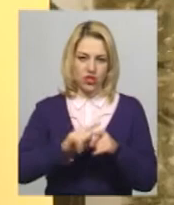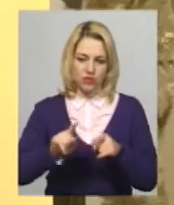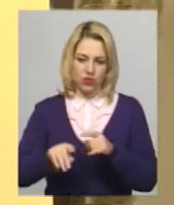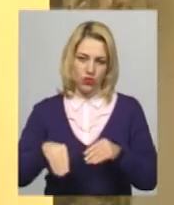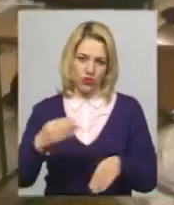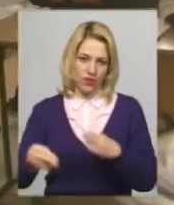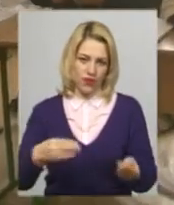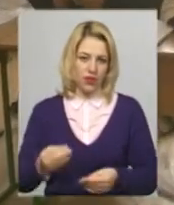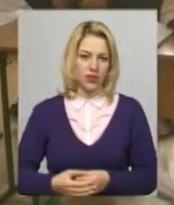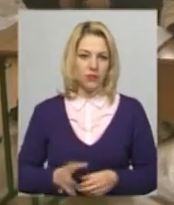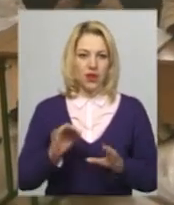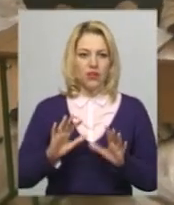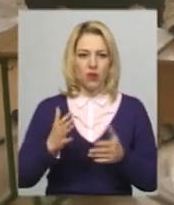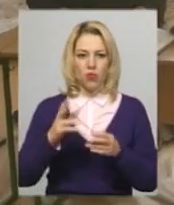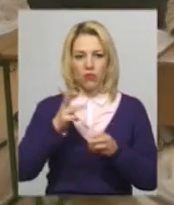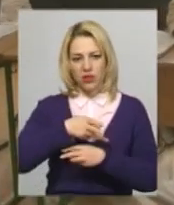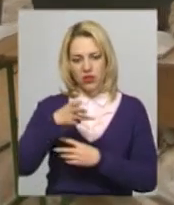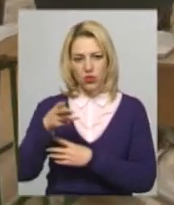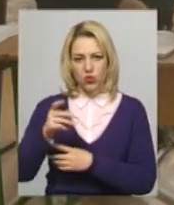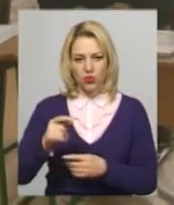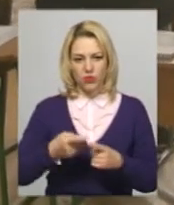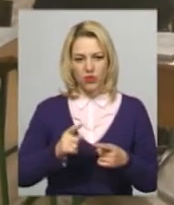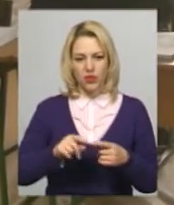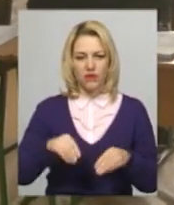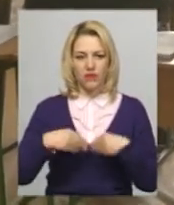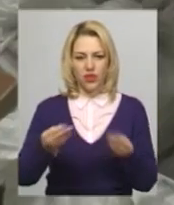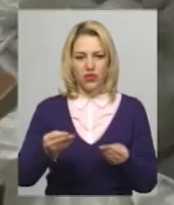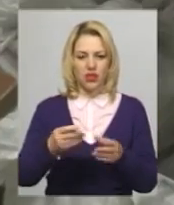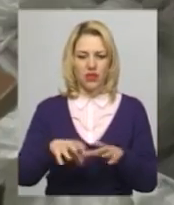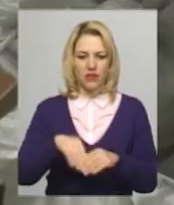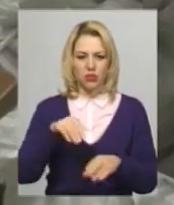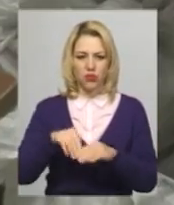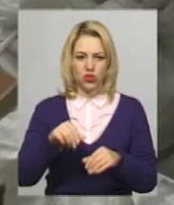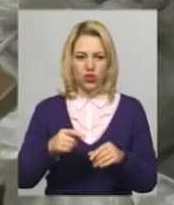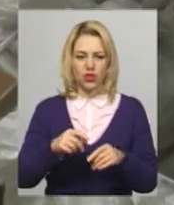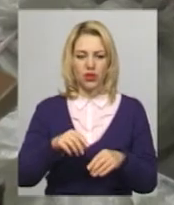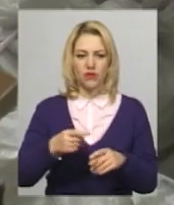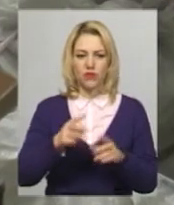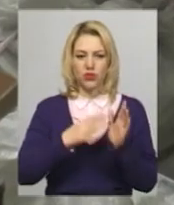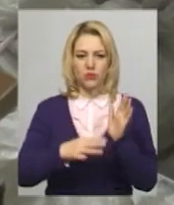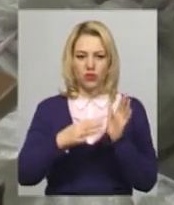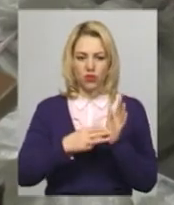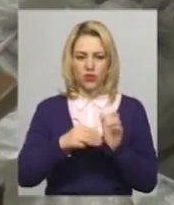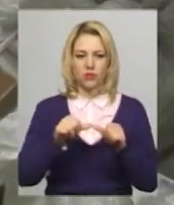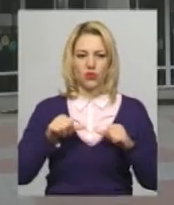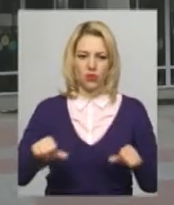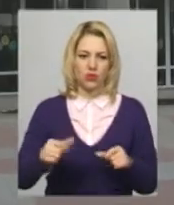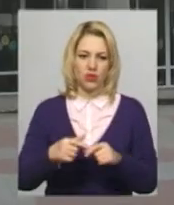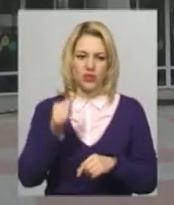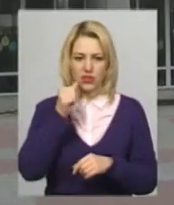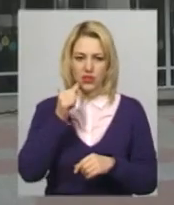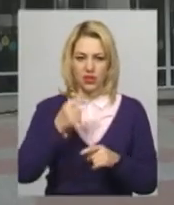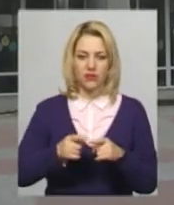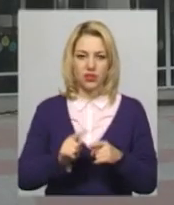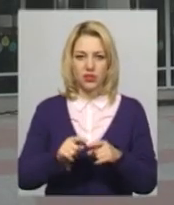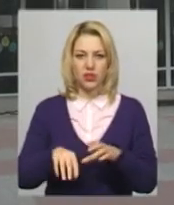видавати швиденько. На момент зйомки в окружній виборчій комісії видали бюлетені 80-ти дільничним комісіям. Завтра, за словами Костянтина Рааца, бюлетені